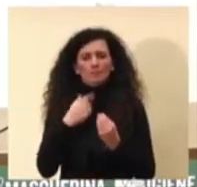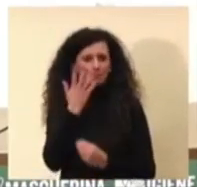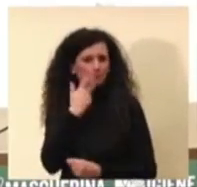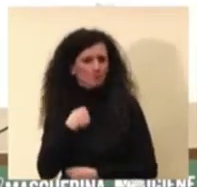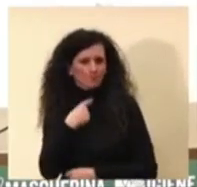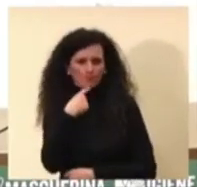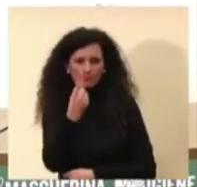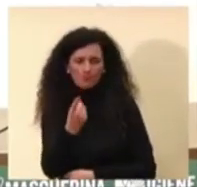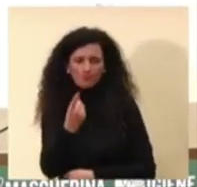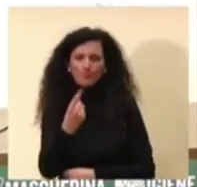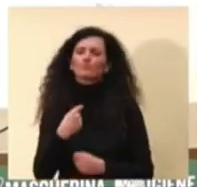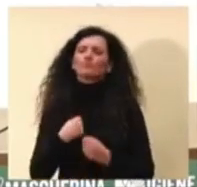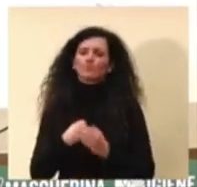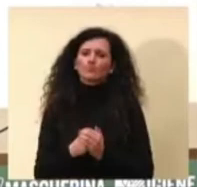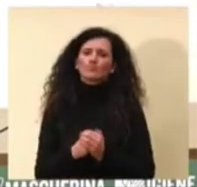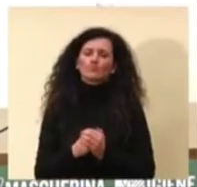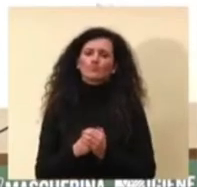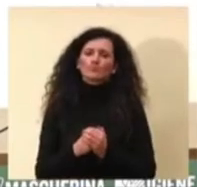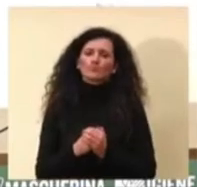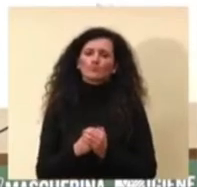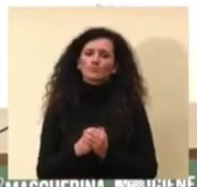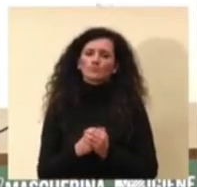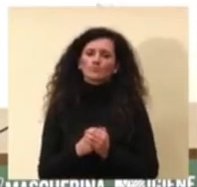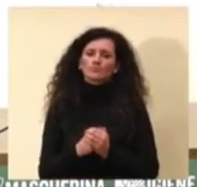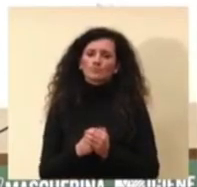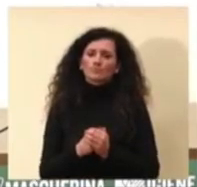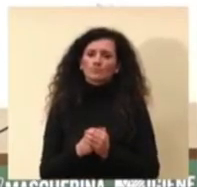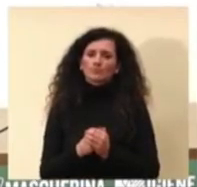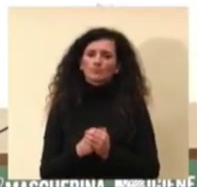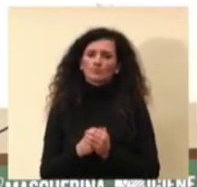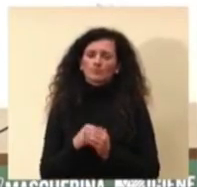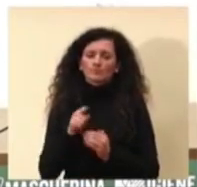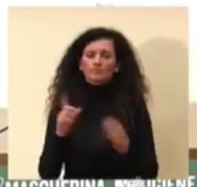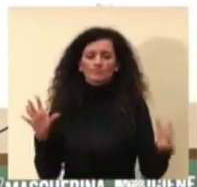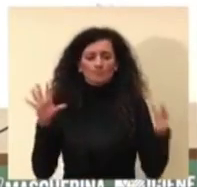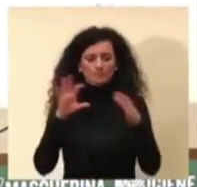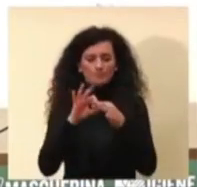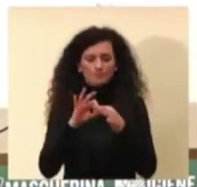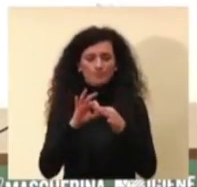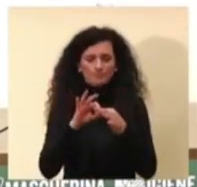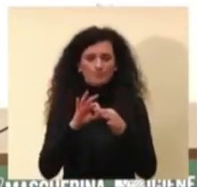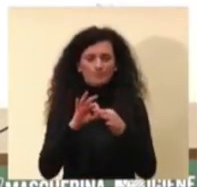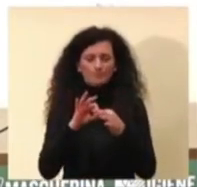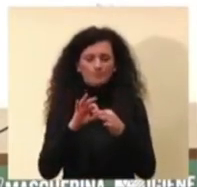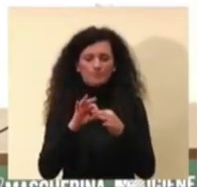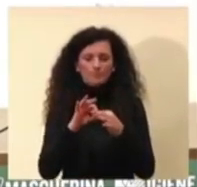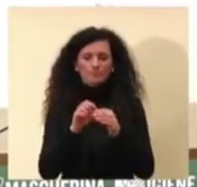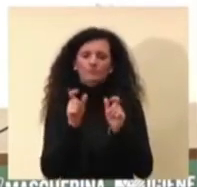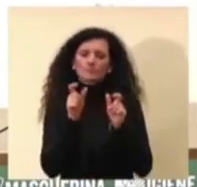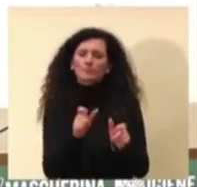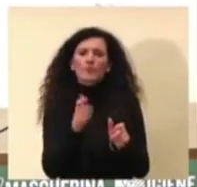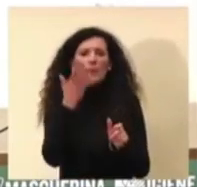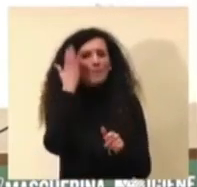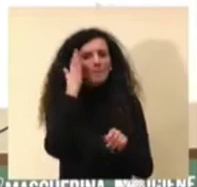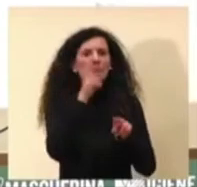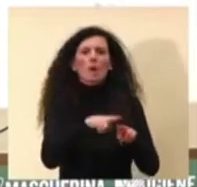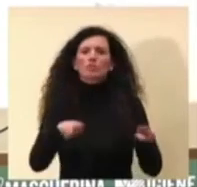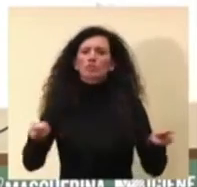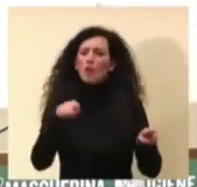'impatto della curva sui posti letto nelle terapie intensive